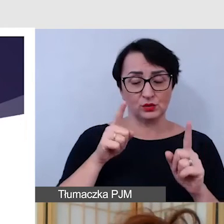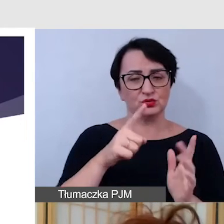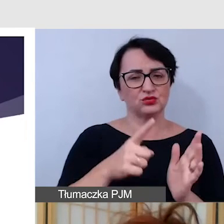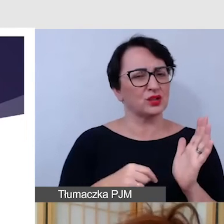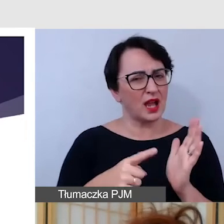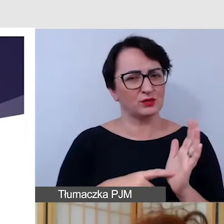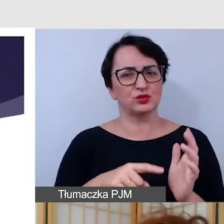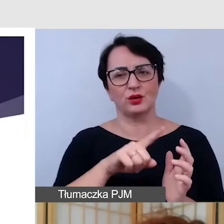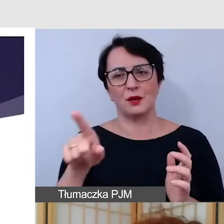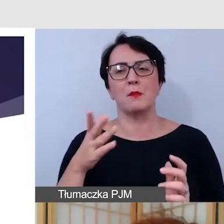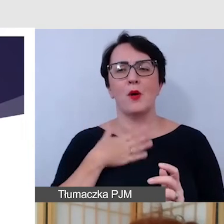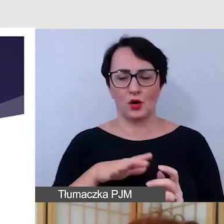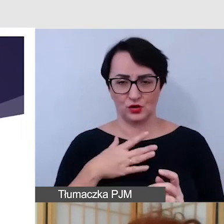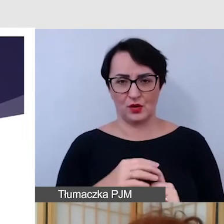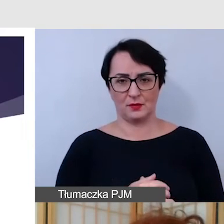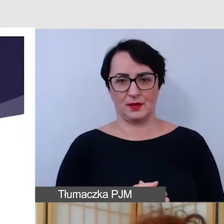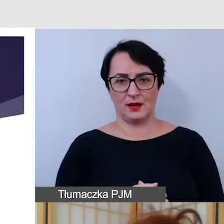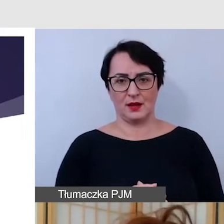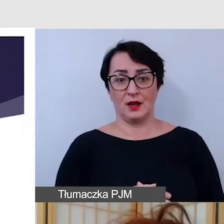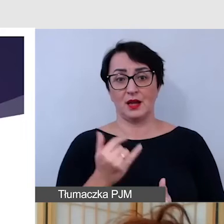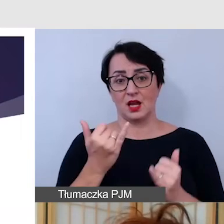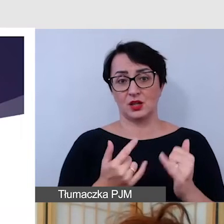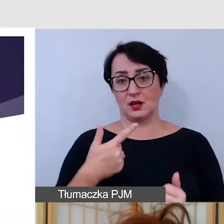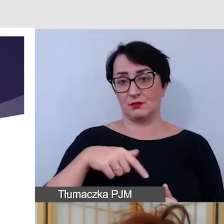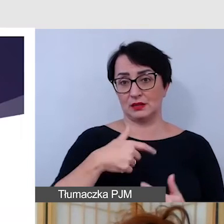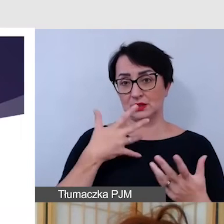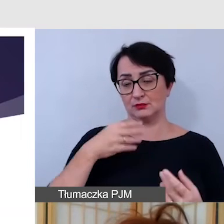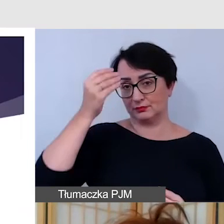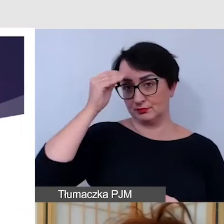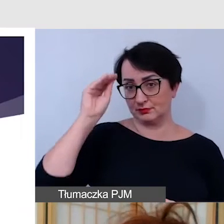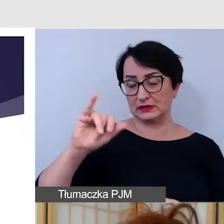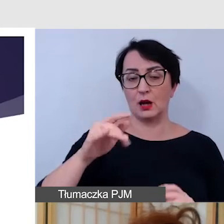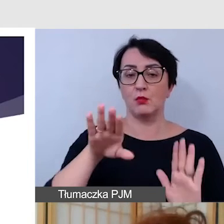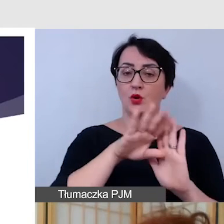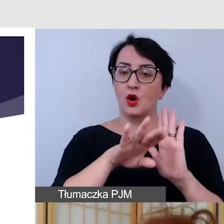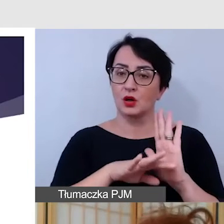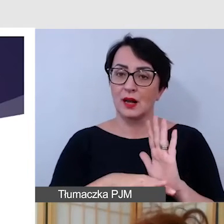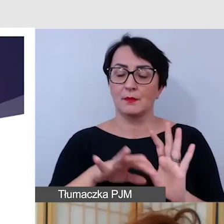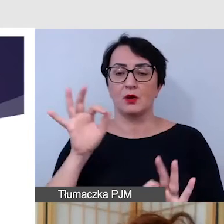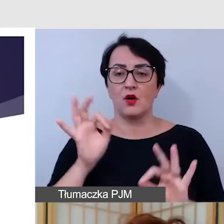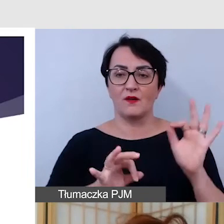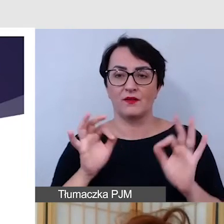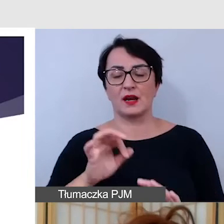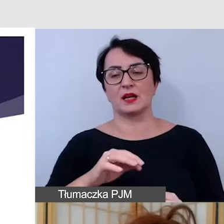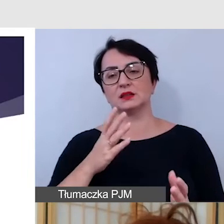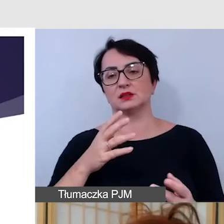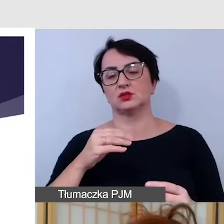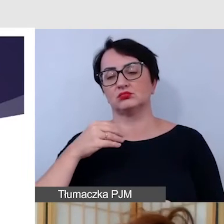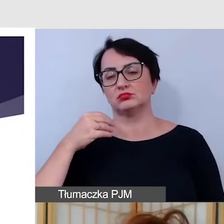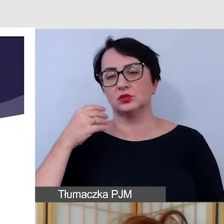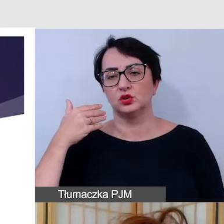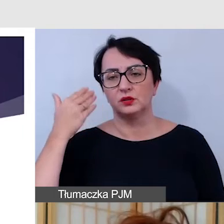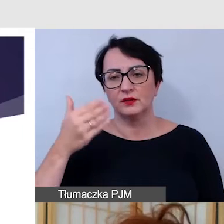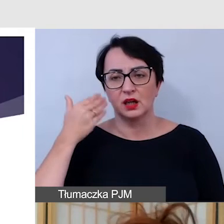często podoba, jeżeli my chcemy kogoś poinformować o programie naszego wykładu, czy konferencji, czy szkolenia, czy jakiegoś